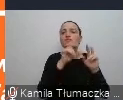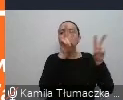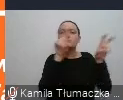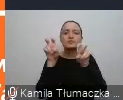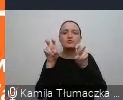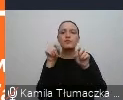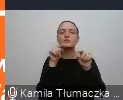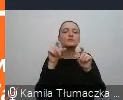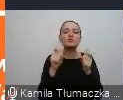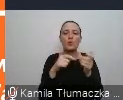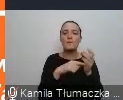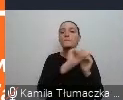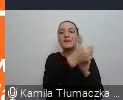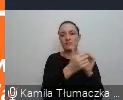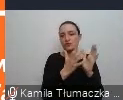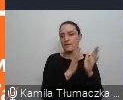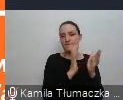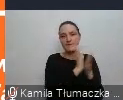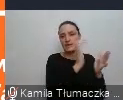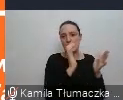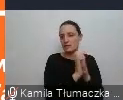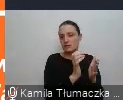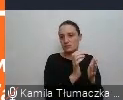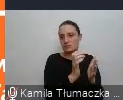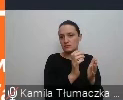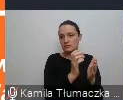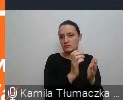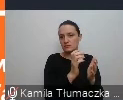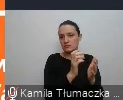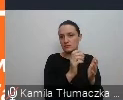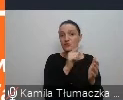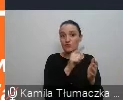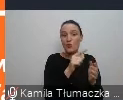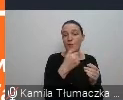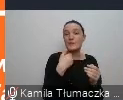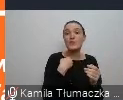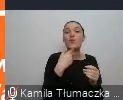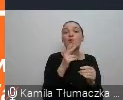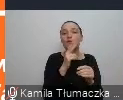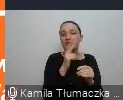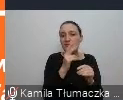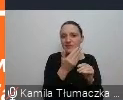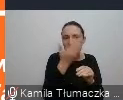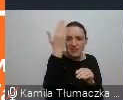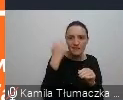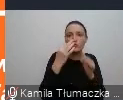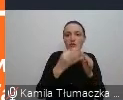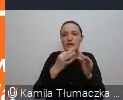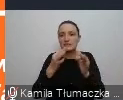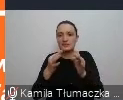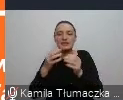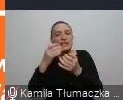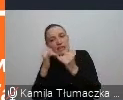wszystkim jest cytowane z pierwszego wydania, czyli nikt nie bierze pod uwagę, że badanie zostało zweryfikowane i ono już w tej chwili wygląda